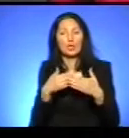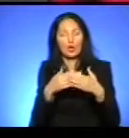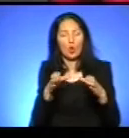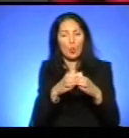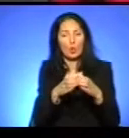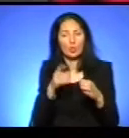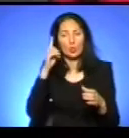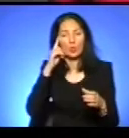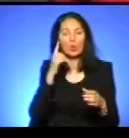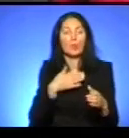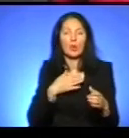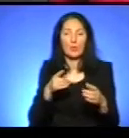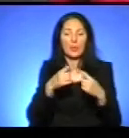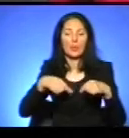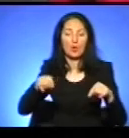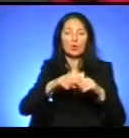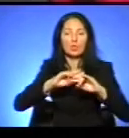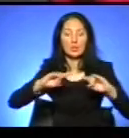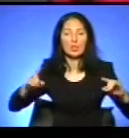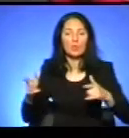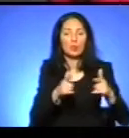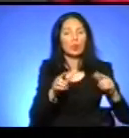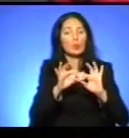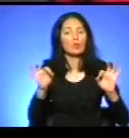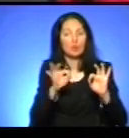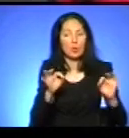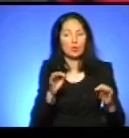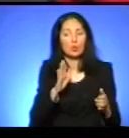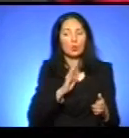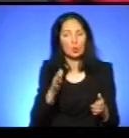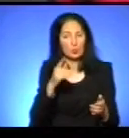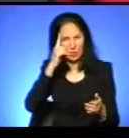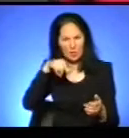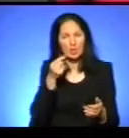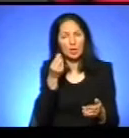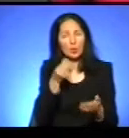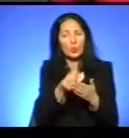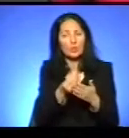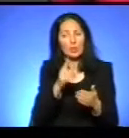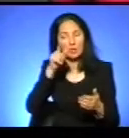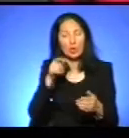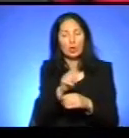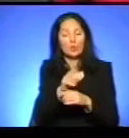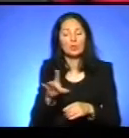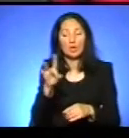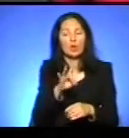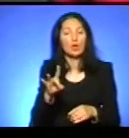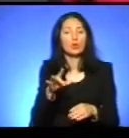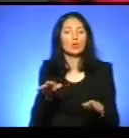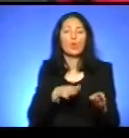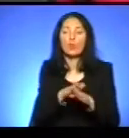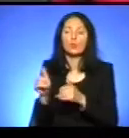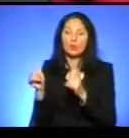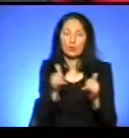на круглий стіл підготуємо цю інформацію. Будемо мати відповідні суми. Знаю, що Тернопіль район повністю забезпечує. Тим більше в нас електротранспорт